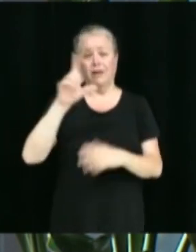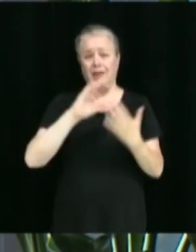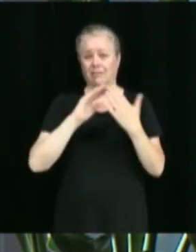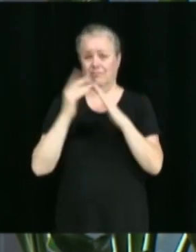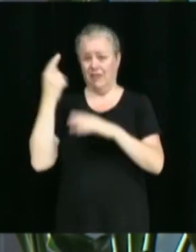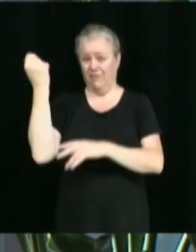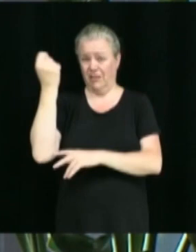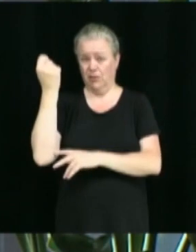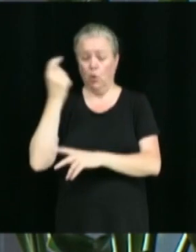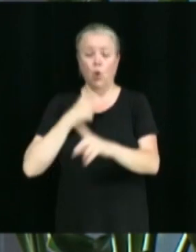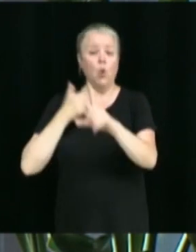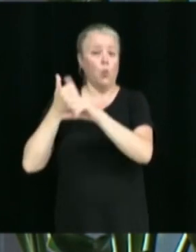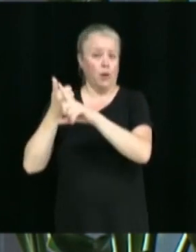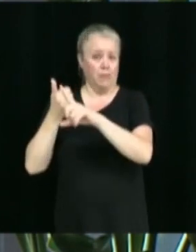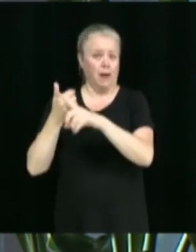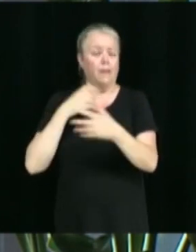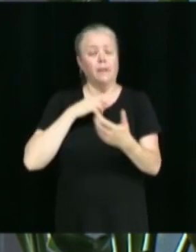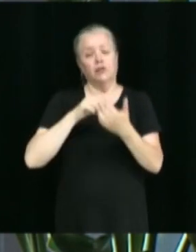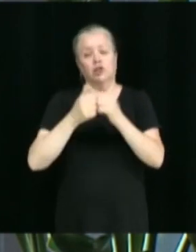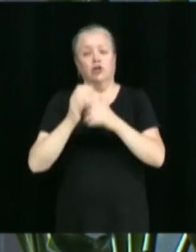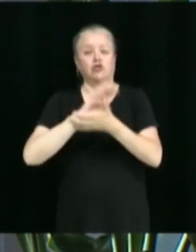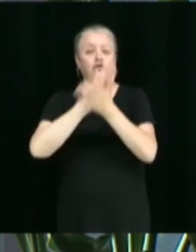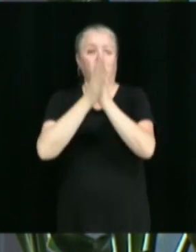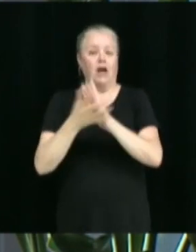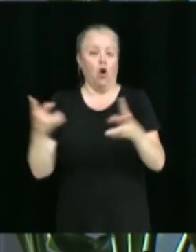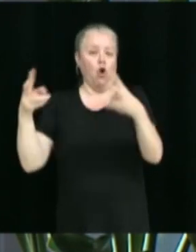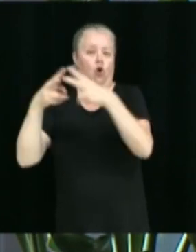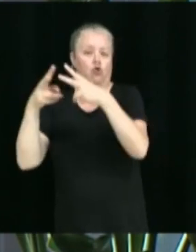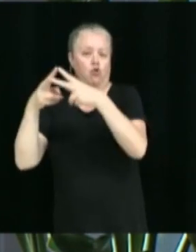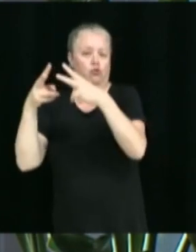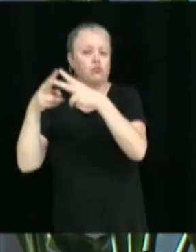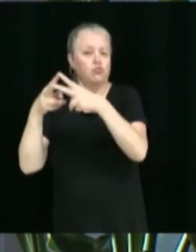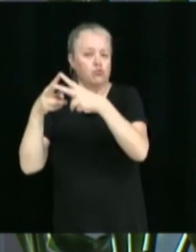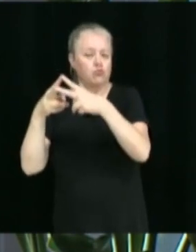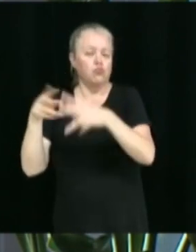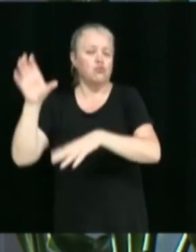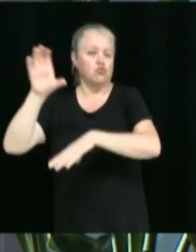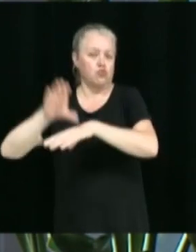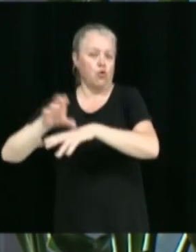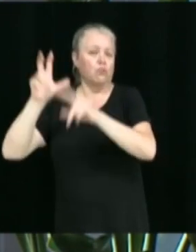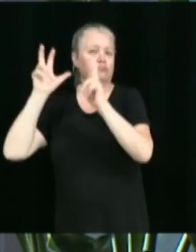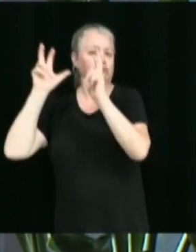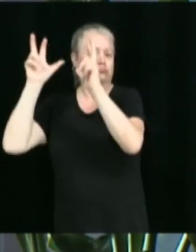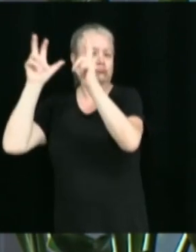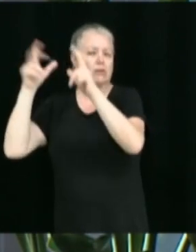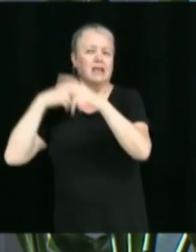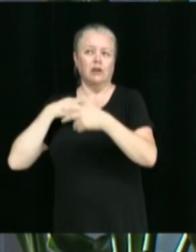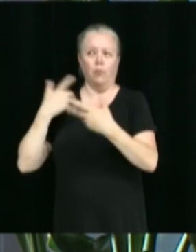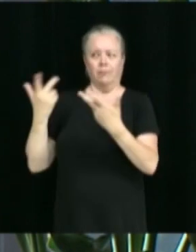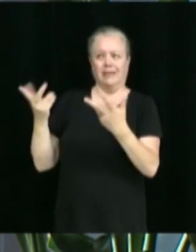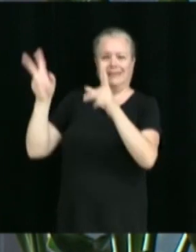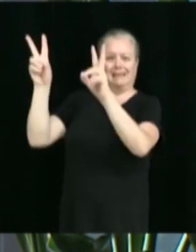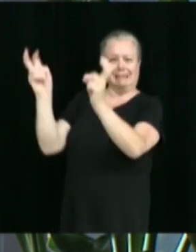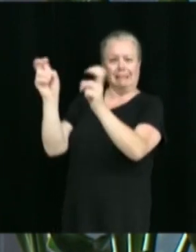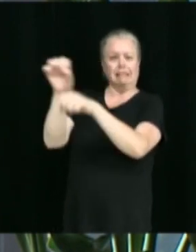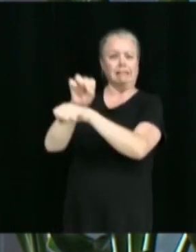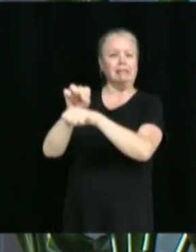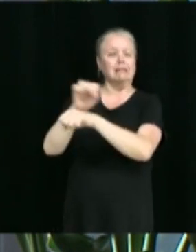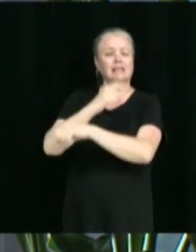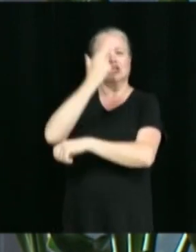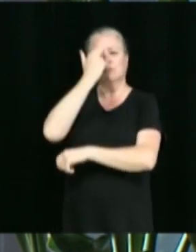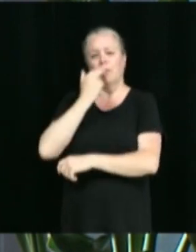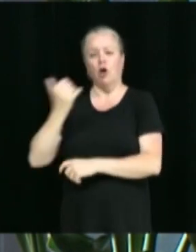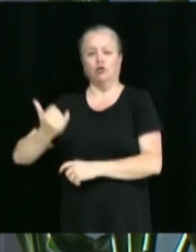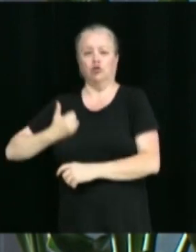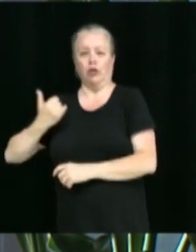tant que club de volleyball à titre d'organisme par jeunesse, ce qui lui permettra de bénéficier de ressources